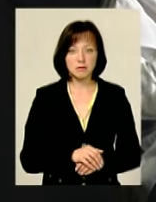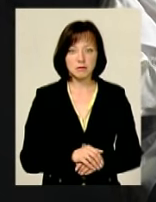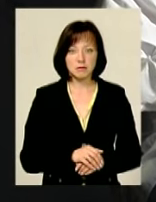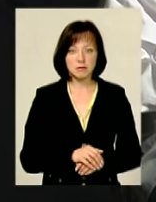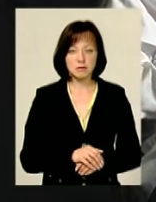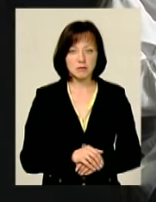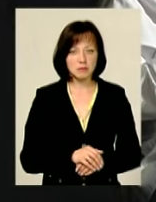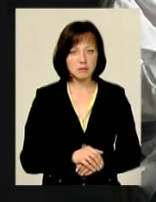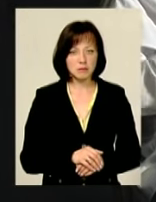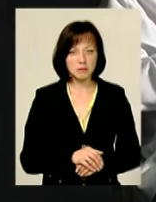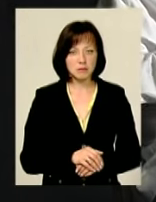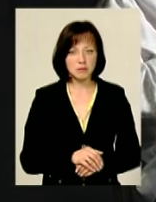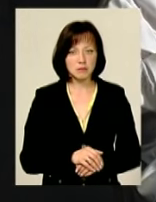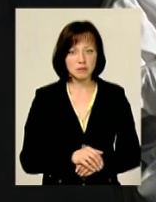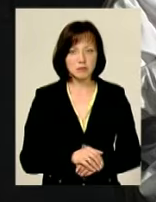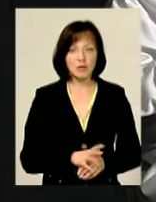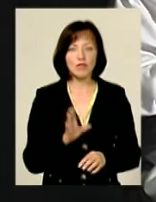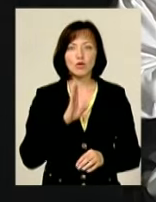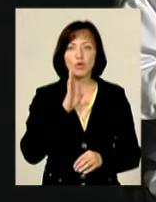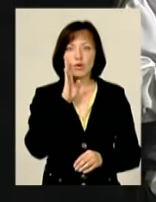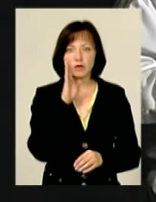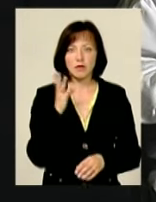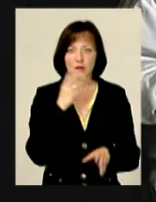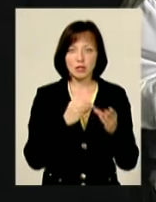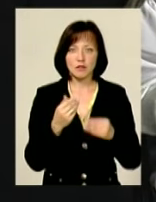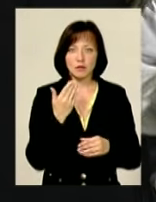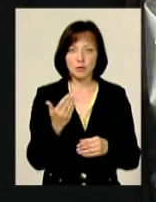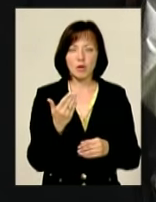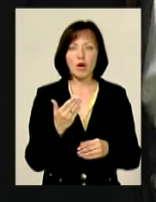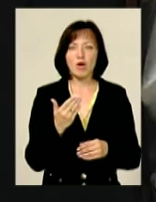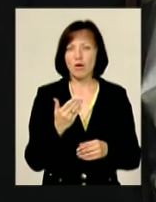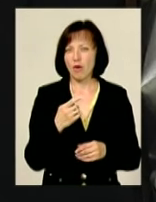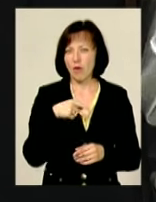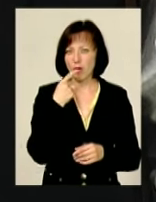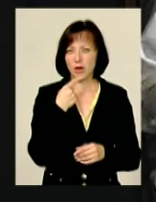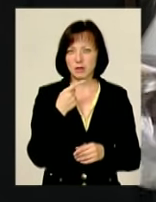щоб вважатися в досвіда Вдосвіда, Пальшиво з тобою говорити Знаєш,